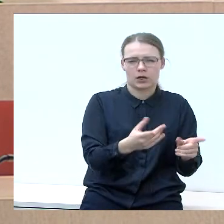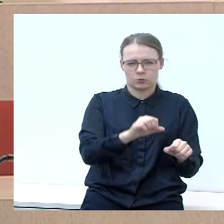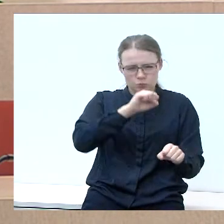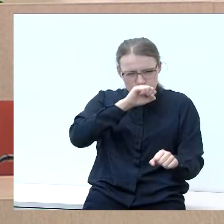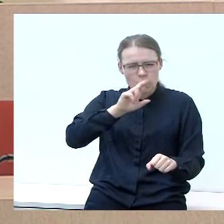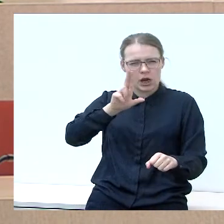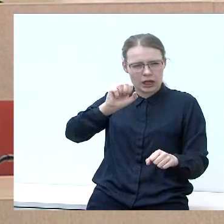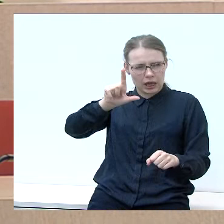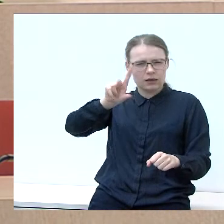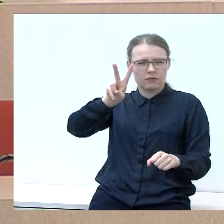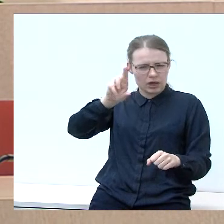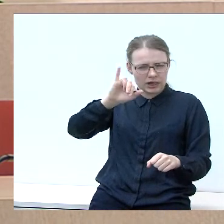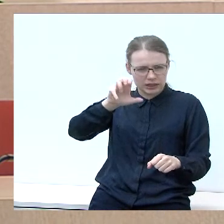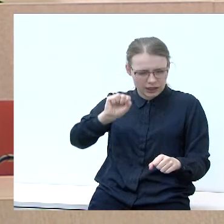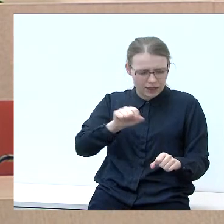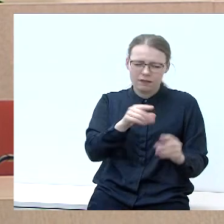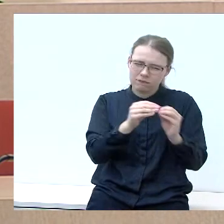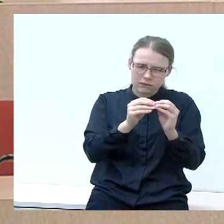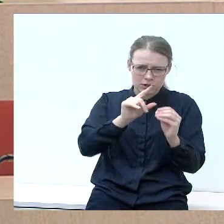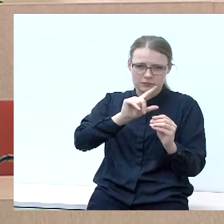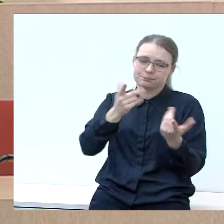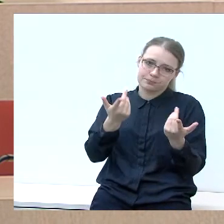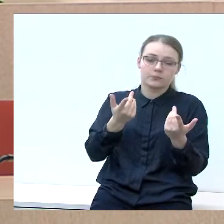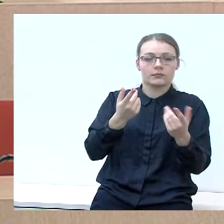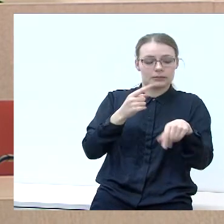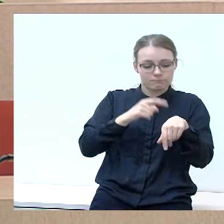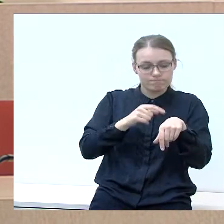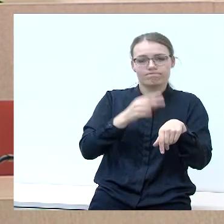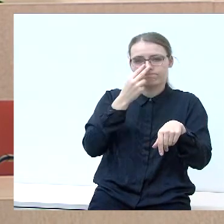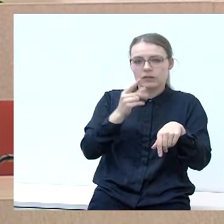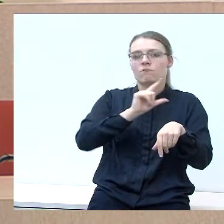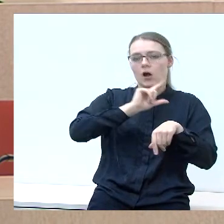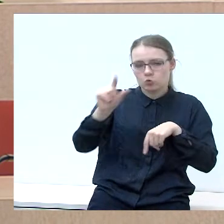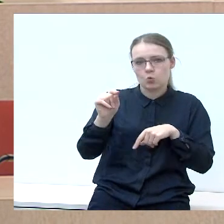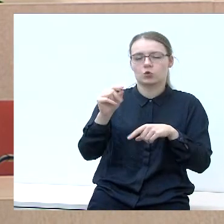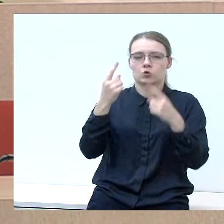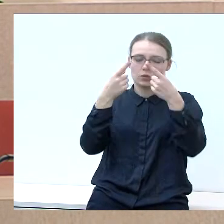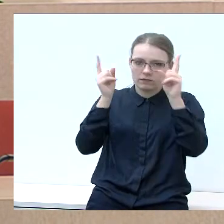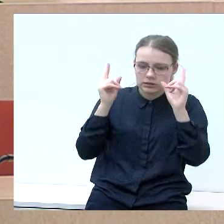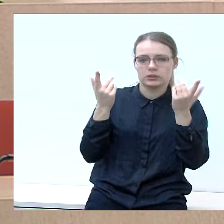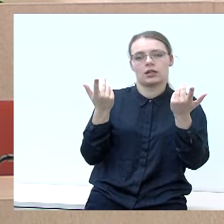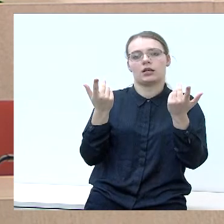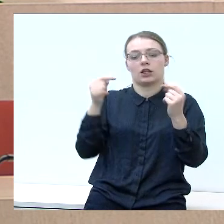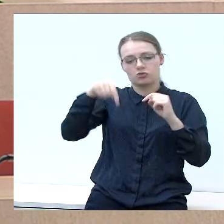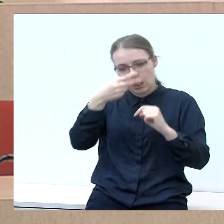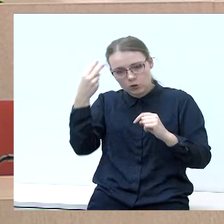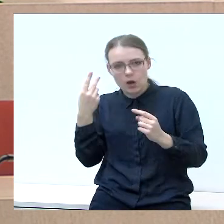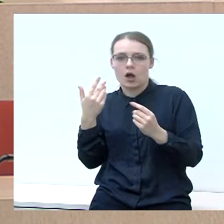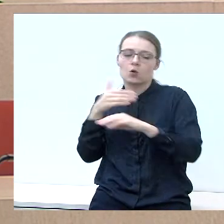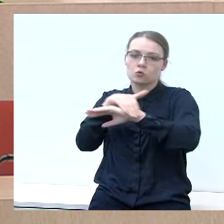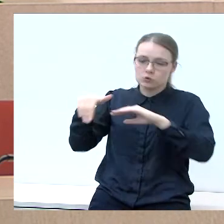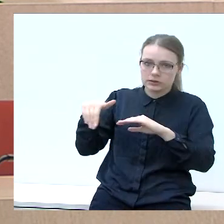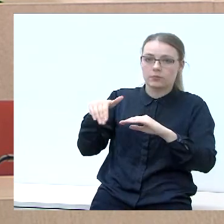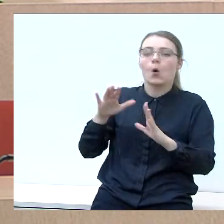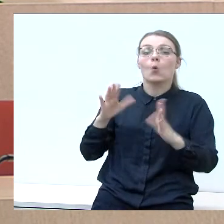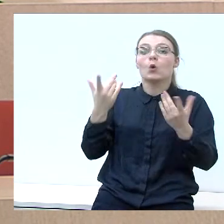mylėtojų. Jis vis tiek išvažiuos savo laiku mokytis universitetą, Lietuvoje rūsienį. Ir kad jis grįžtų, tai turi